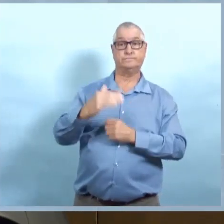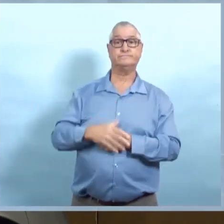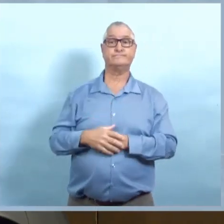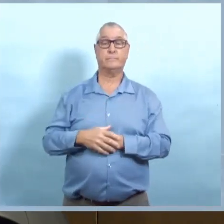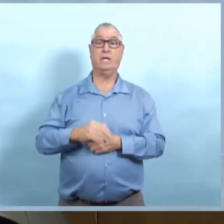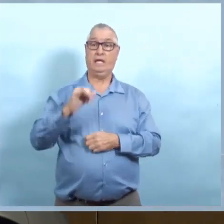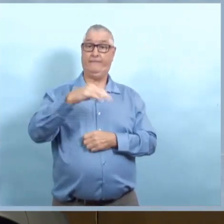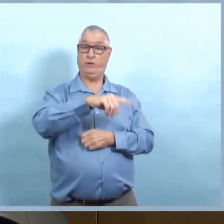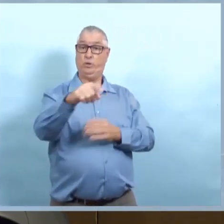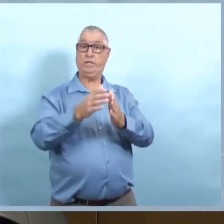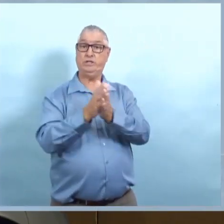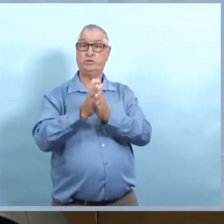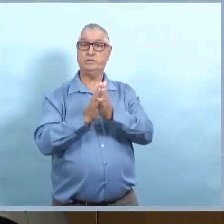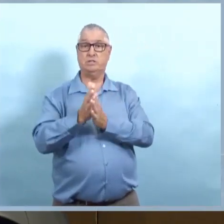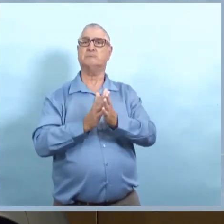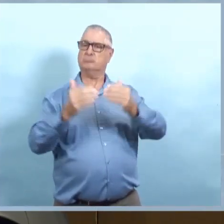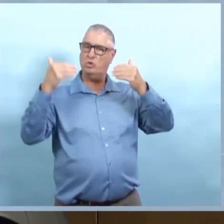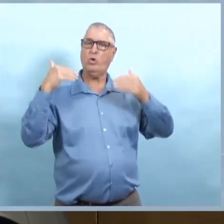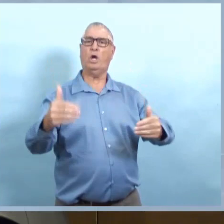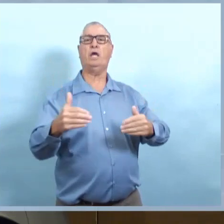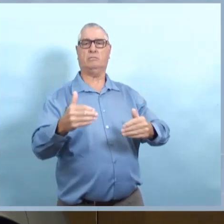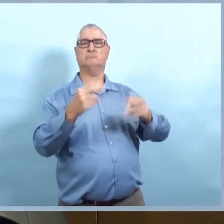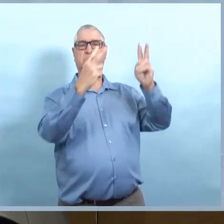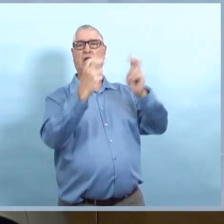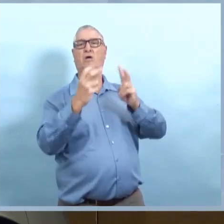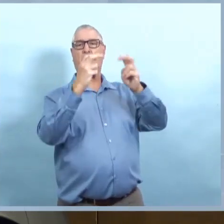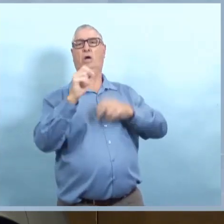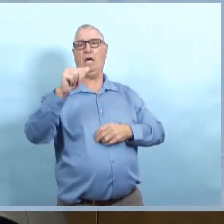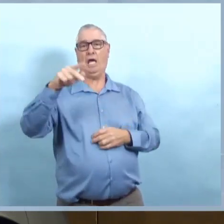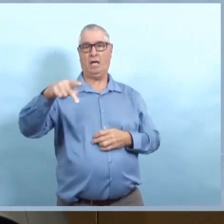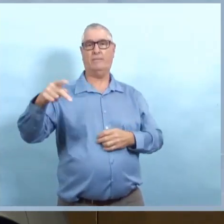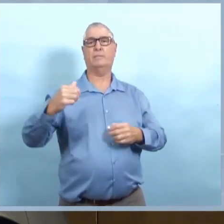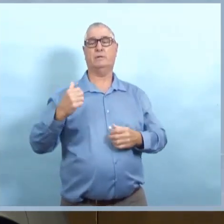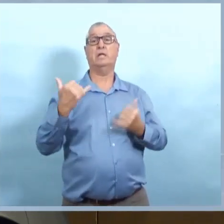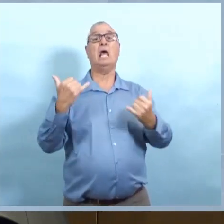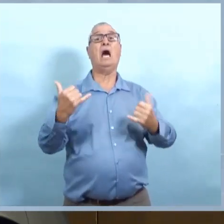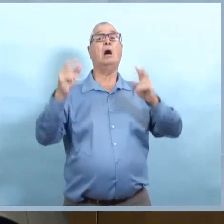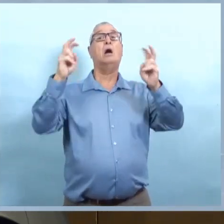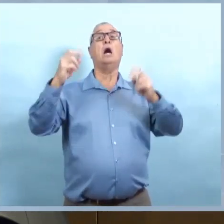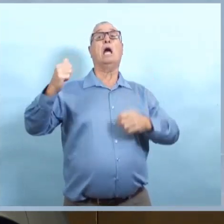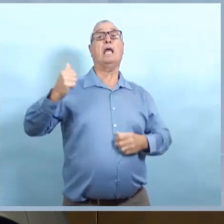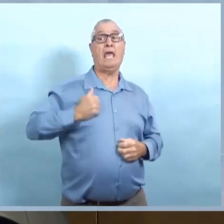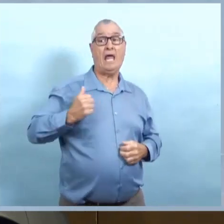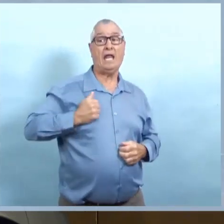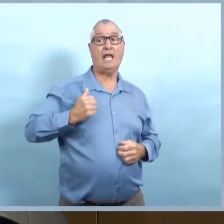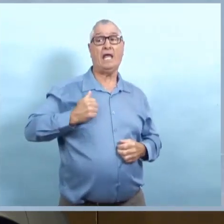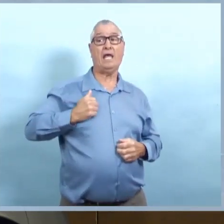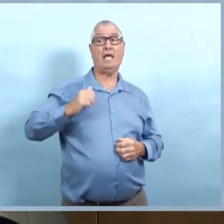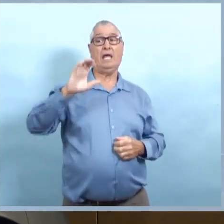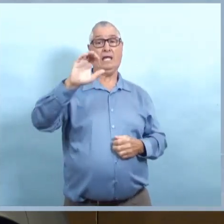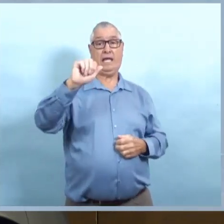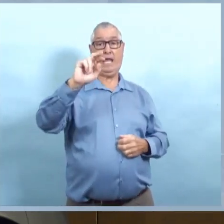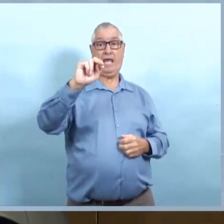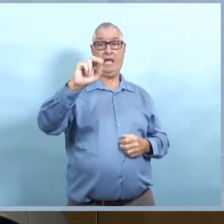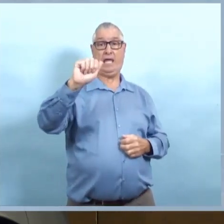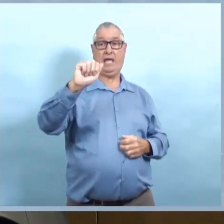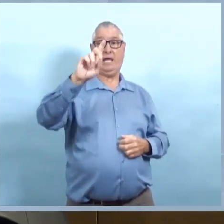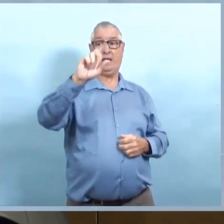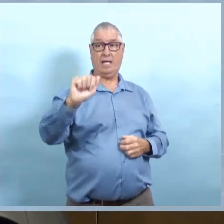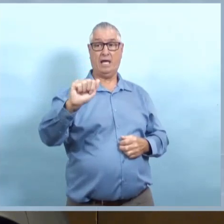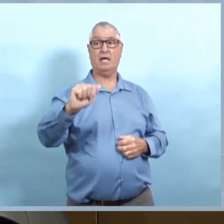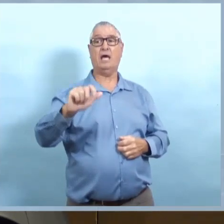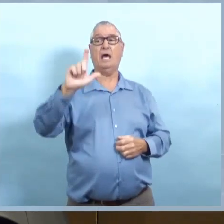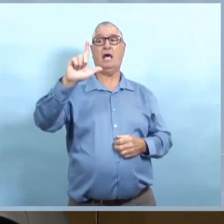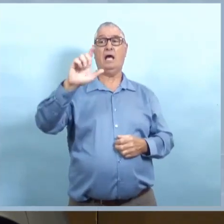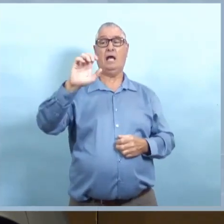téléphones pour savoir quand le contact s'est produit. Donc, je dirais au Manitobank que c'est maintenant le temps de télécharger l'application d